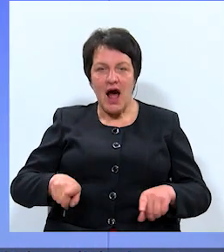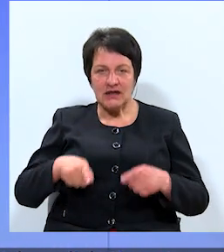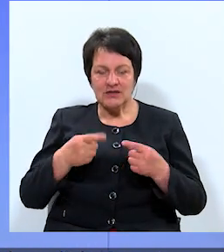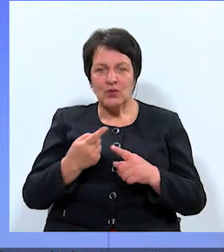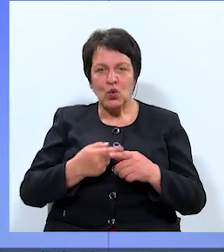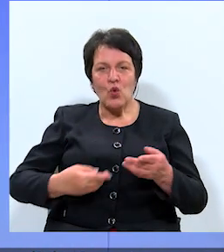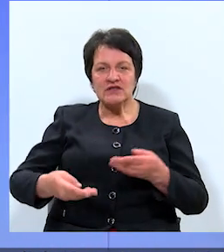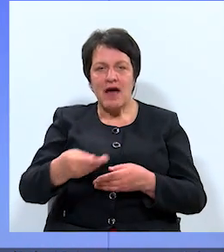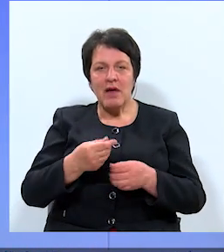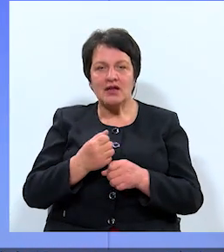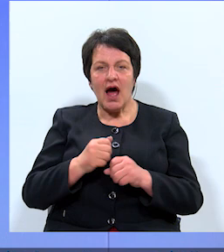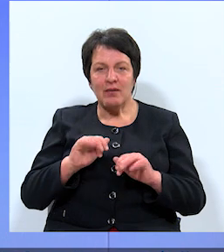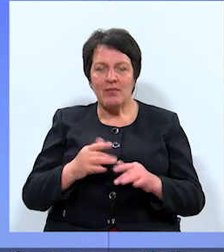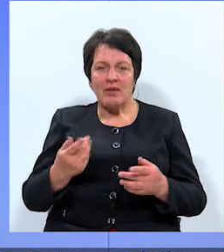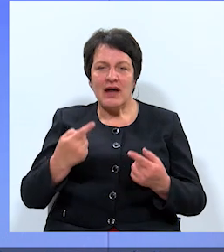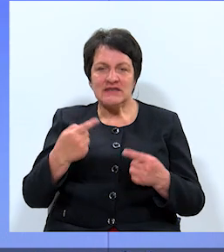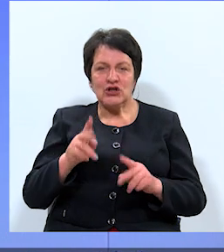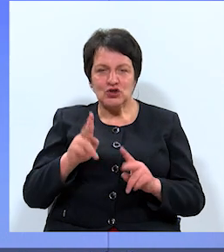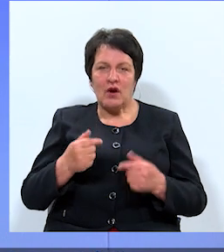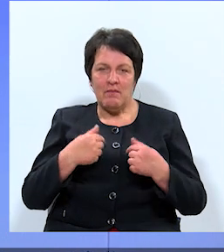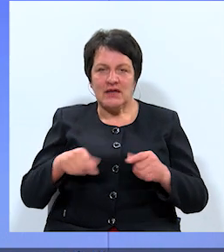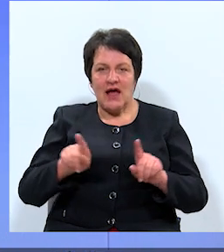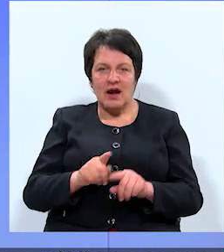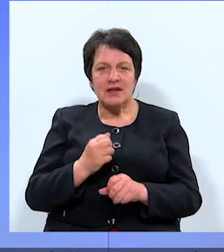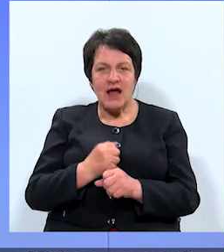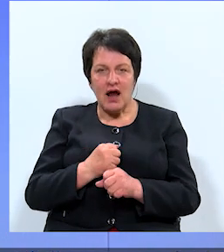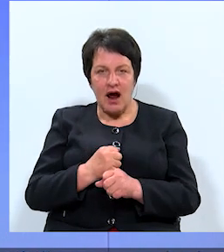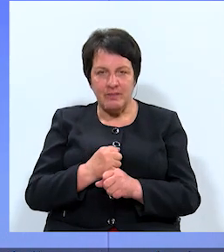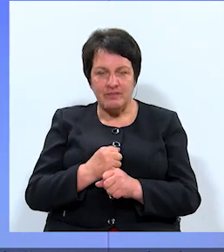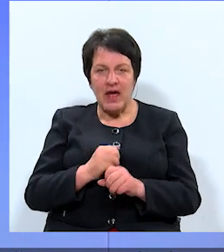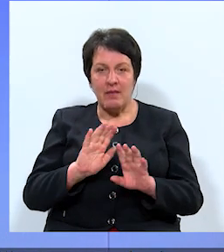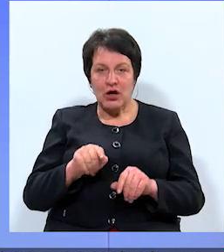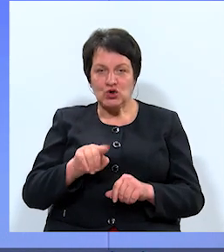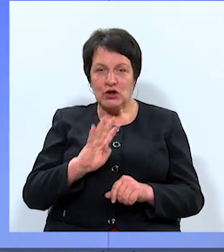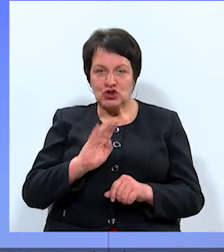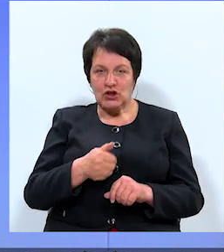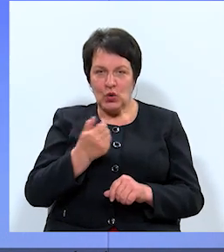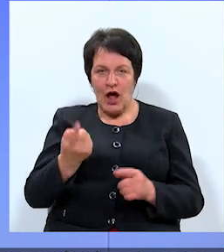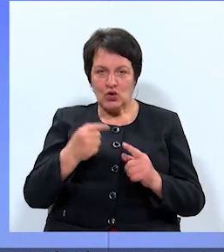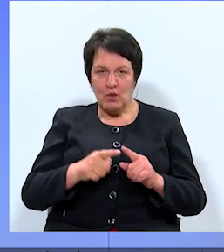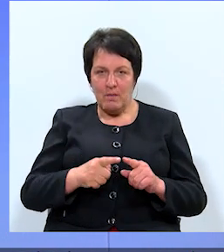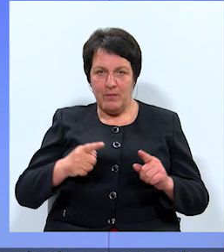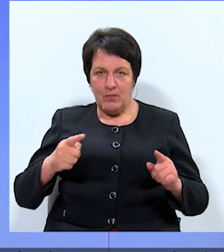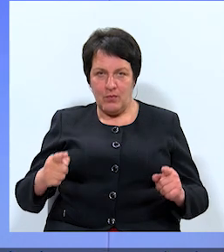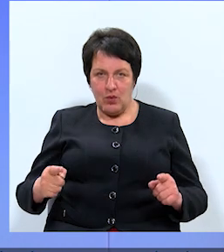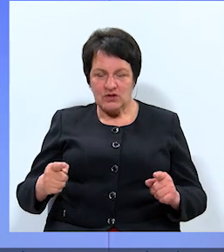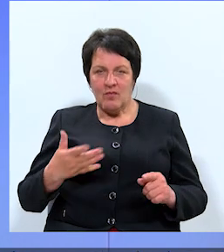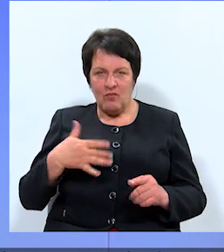uzņēmējdarbību, kā mēs arī darām. Par šo četru gadu posmu mums izdevās